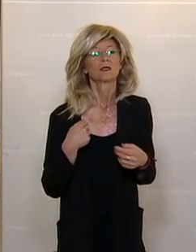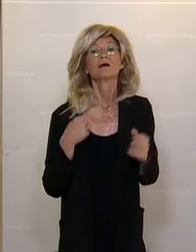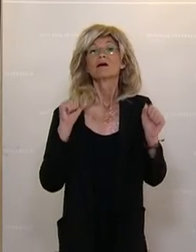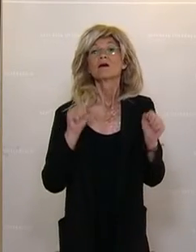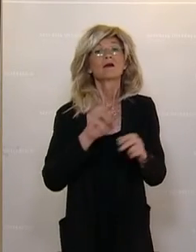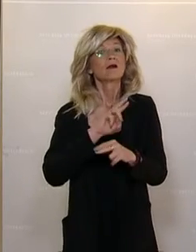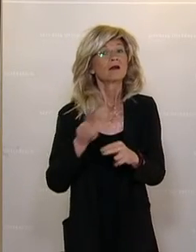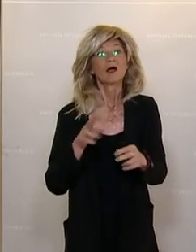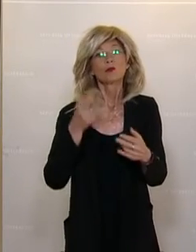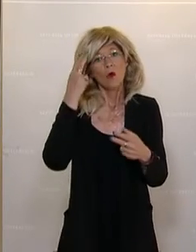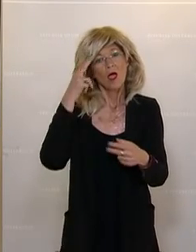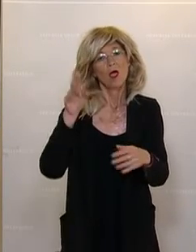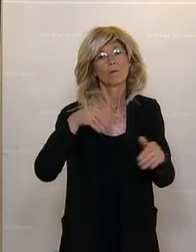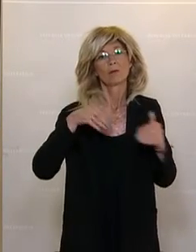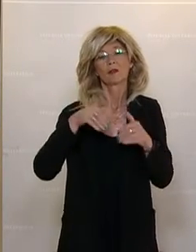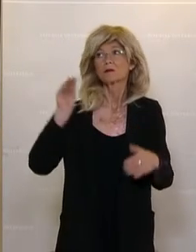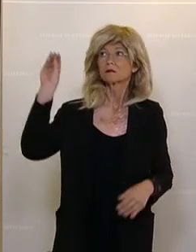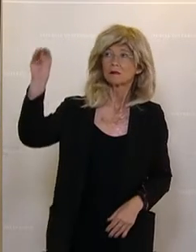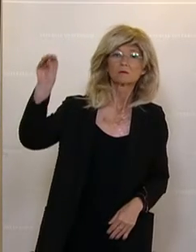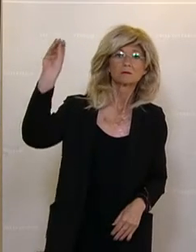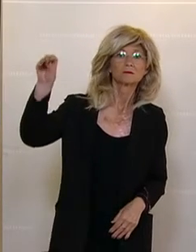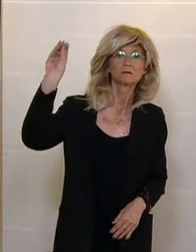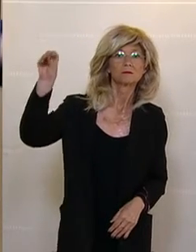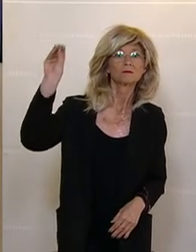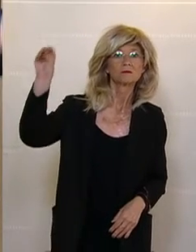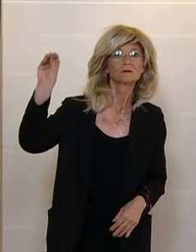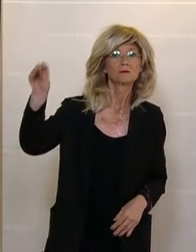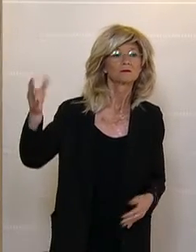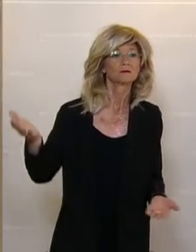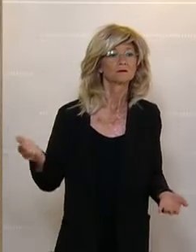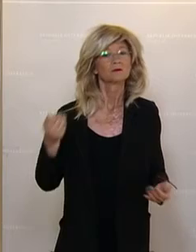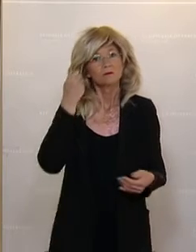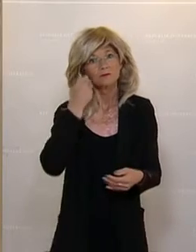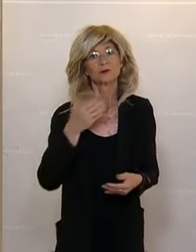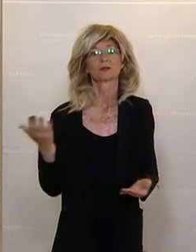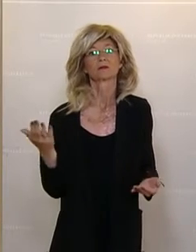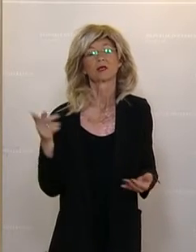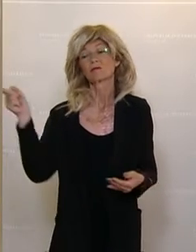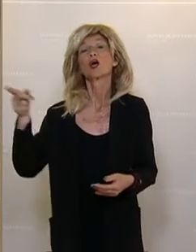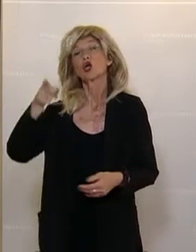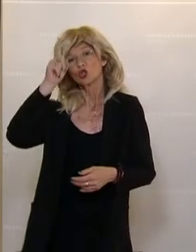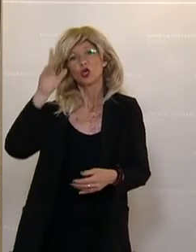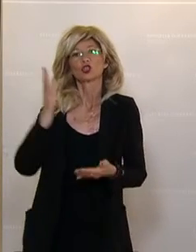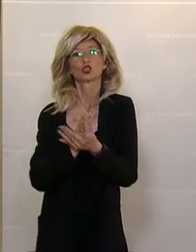Herrn Minister, dass wir hier europäischen Vorbildern folgen. In Deutschland hat das sehr, sehr gute